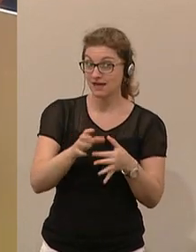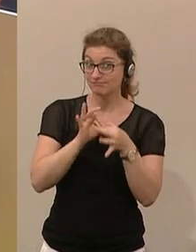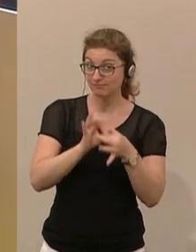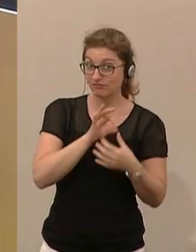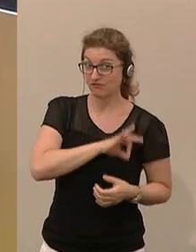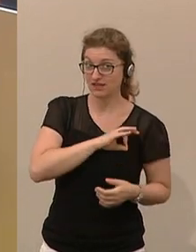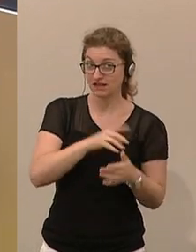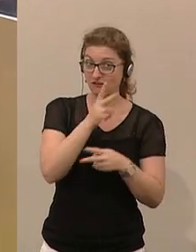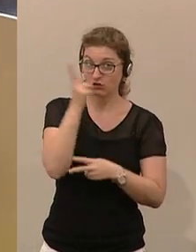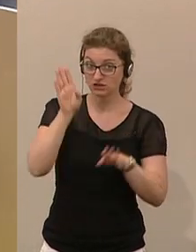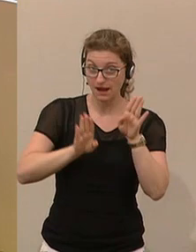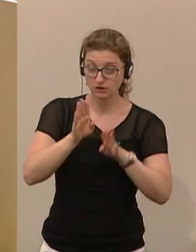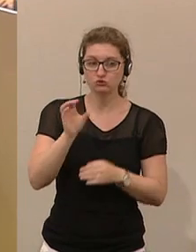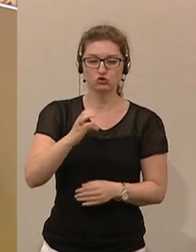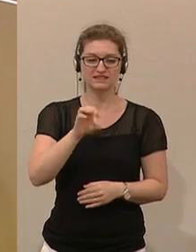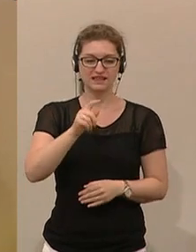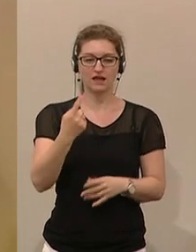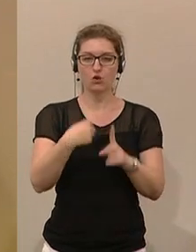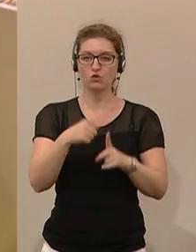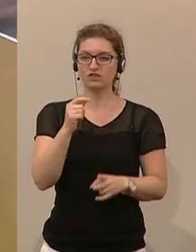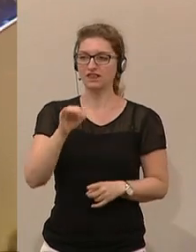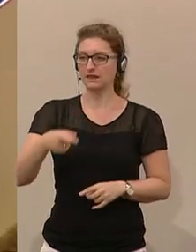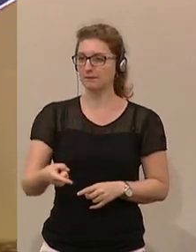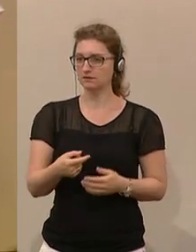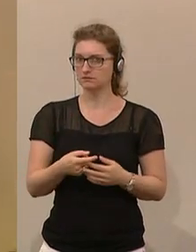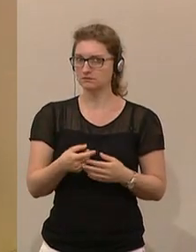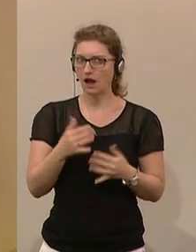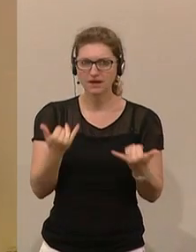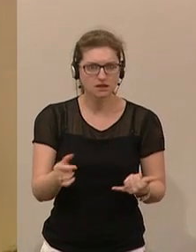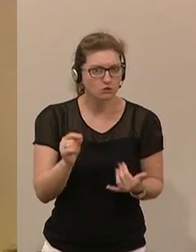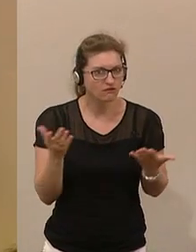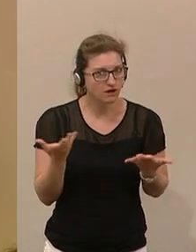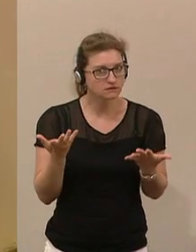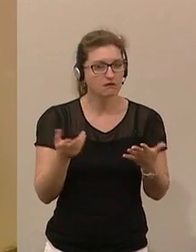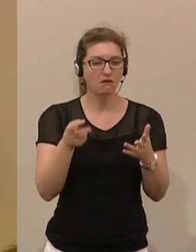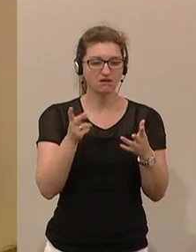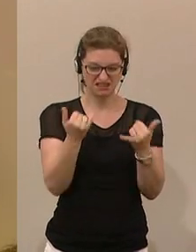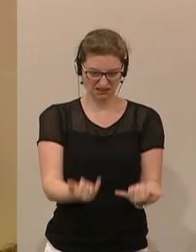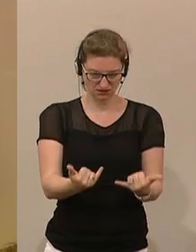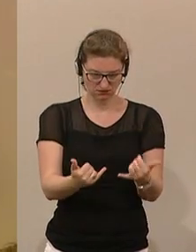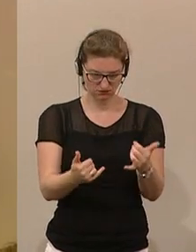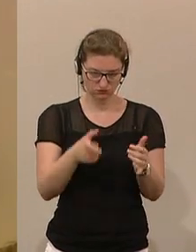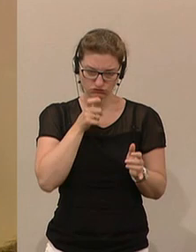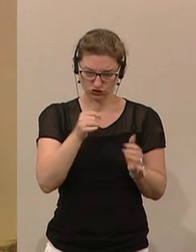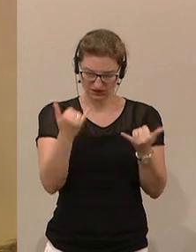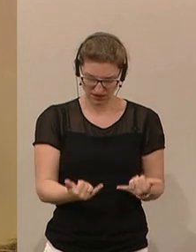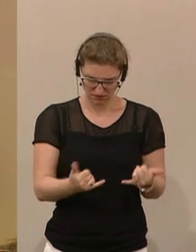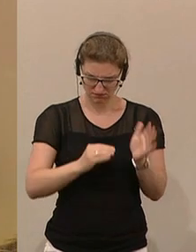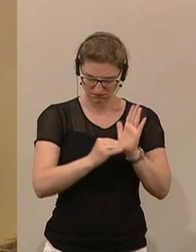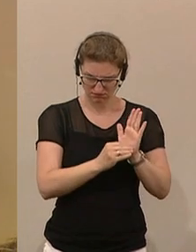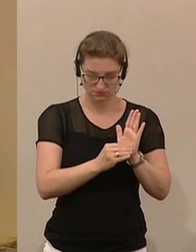CETA und TTIP. Aber was heißt das jetzt? Da könnten wir jetzt herschreiben, jetzt umfallen.